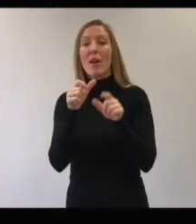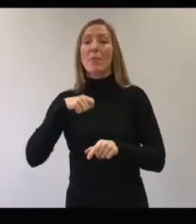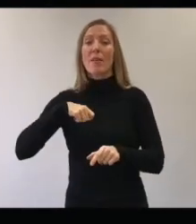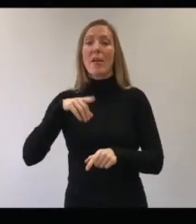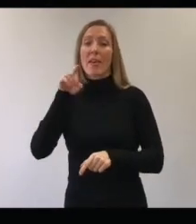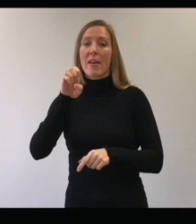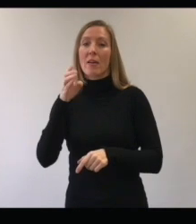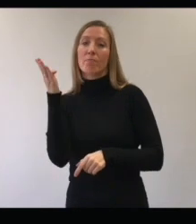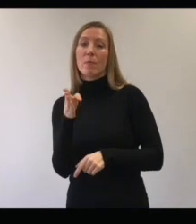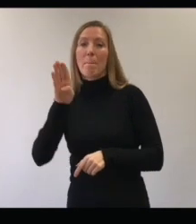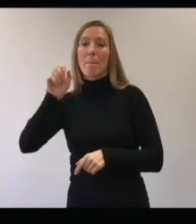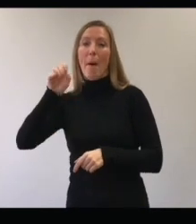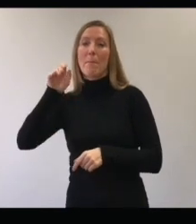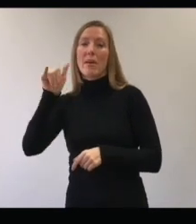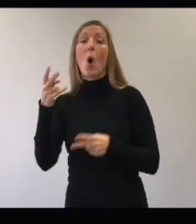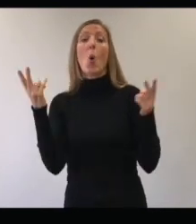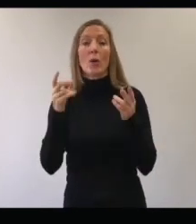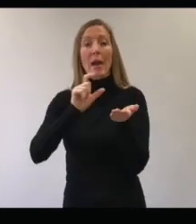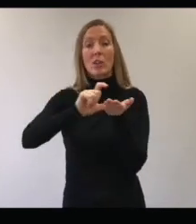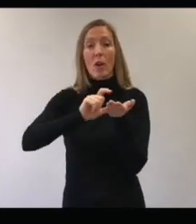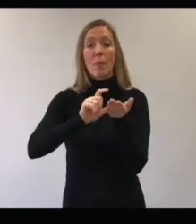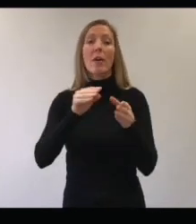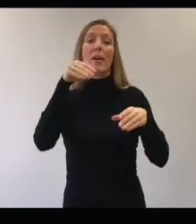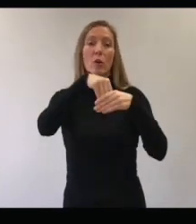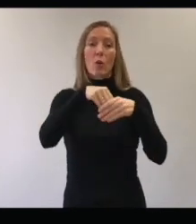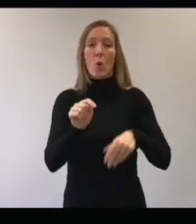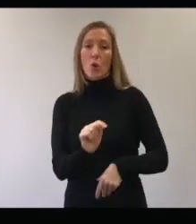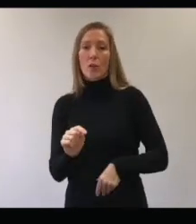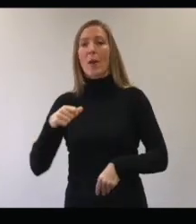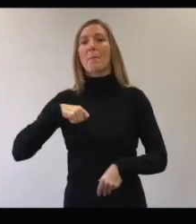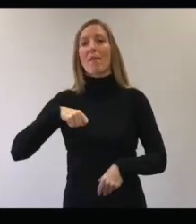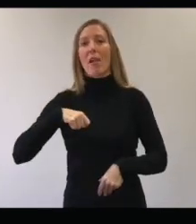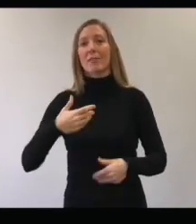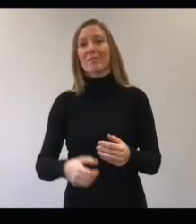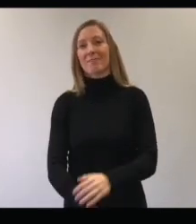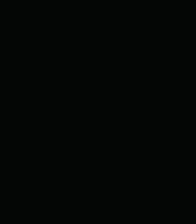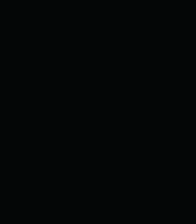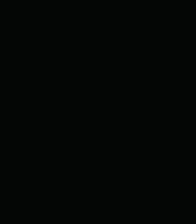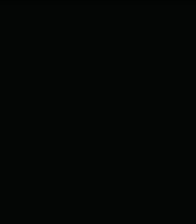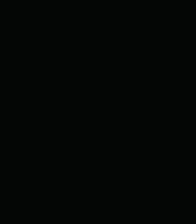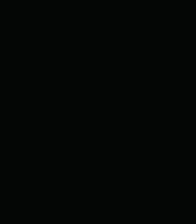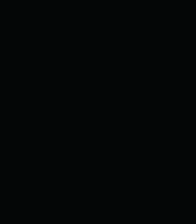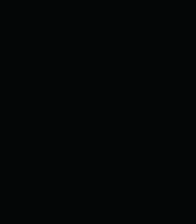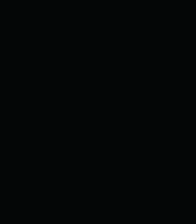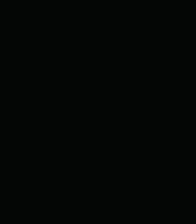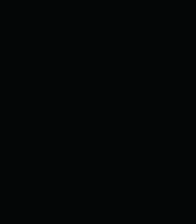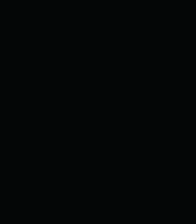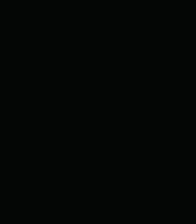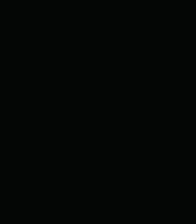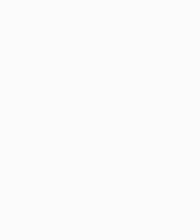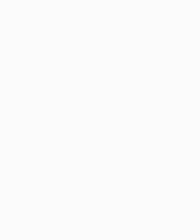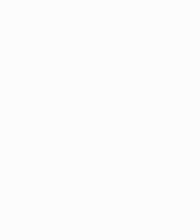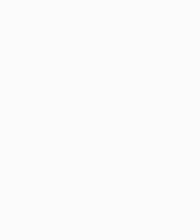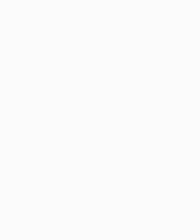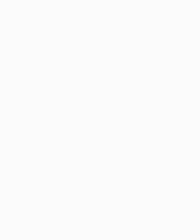.bielefeld.de oder direkt auf Instagram inklusion-bielefeld.